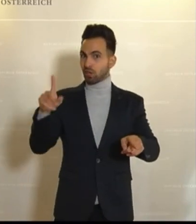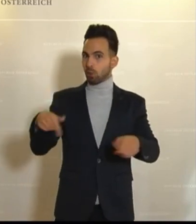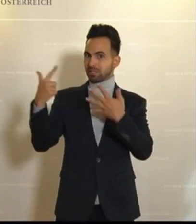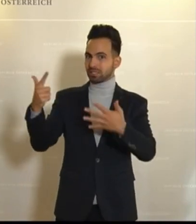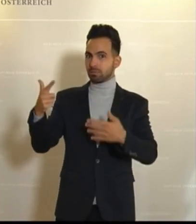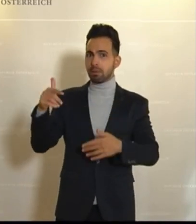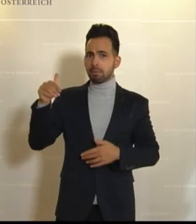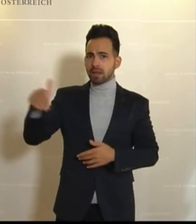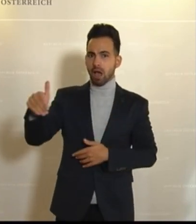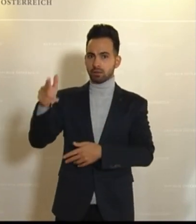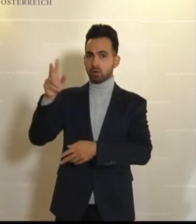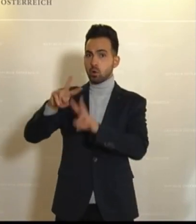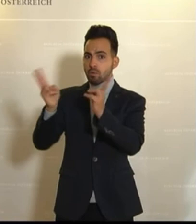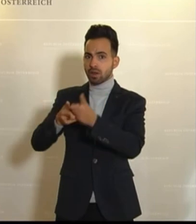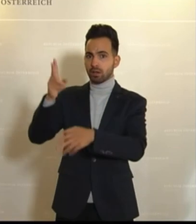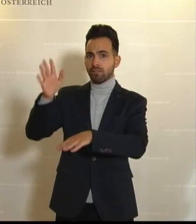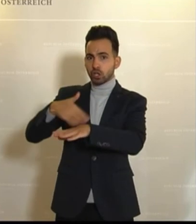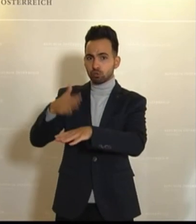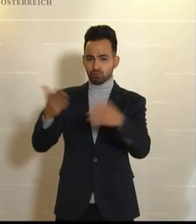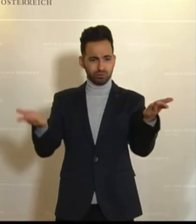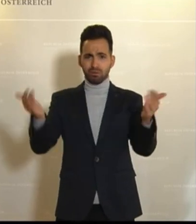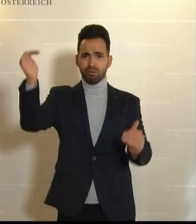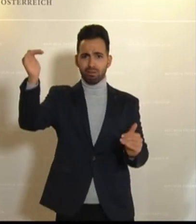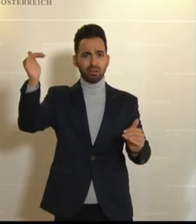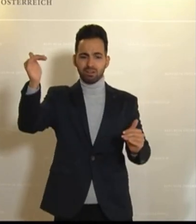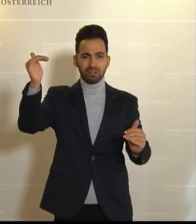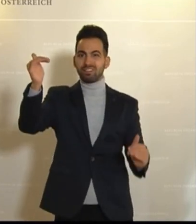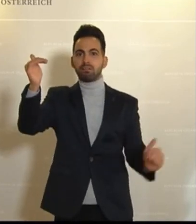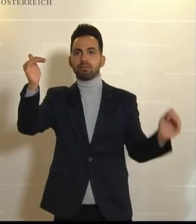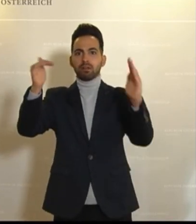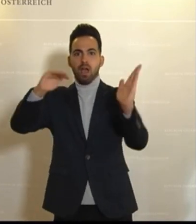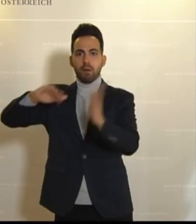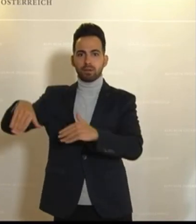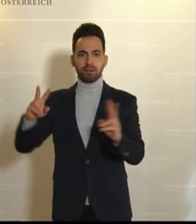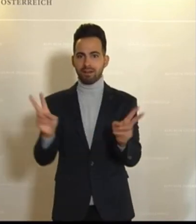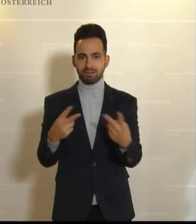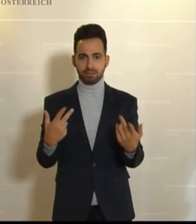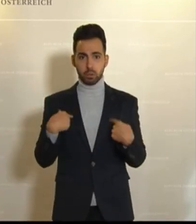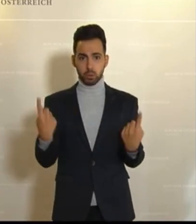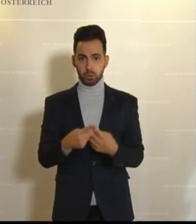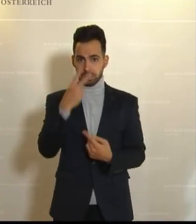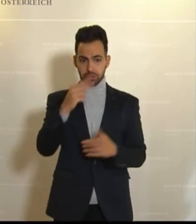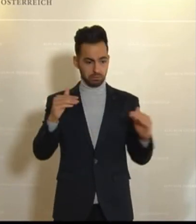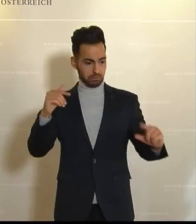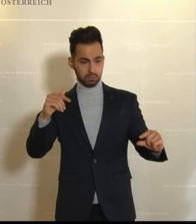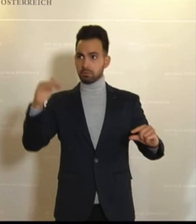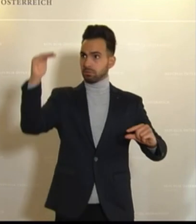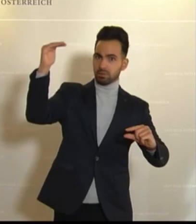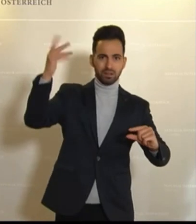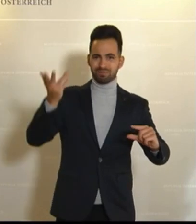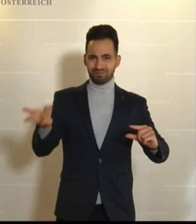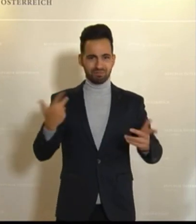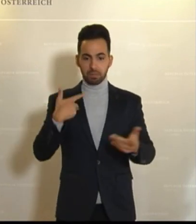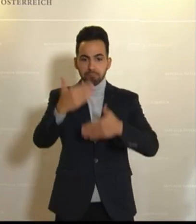Euro an Umweltverschmutzungen, die Sie in diesem Budget beschließen wollen. Aus unserer Sicht ist es da eindeutig kein Vorankommen. Wir